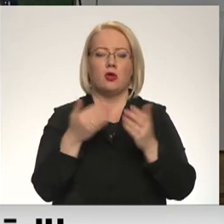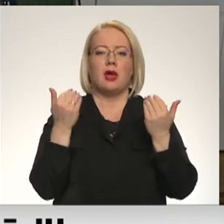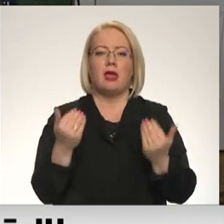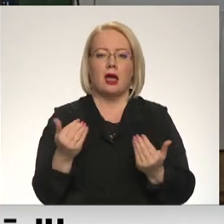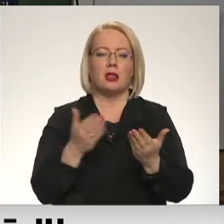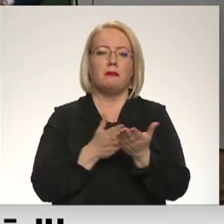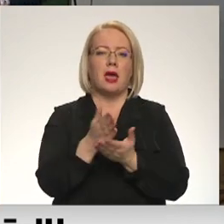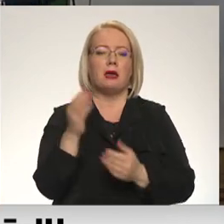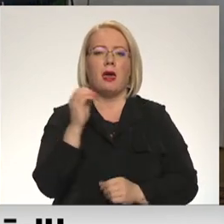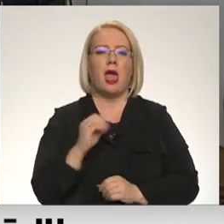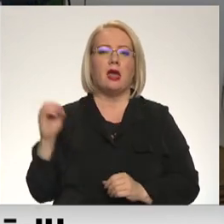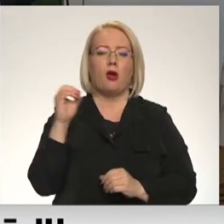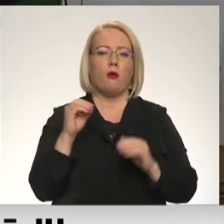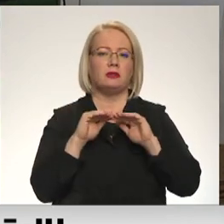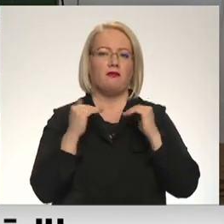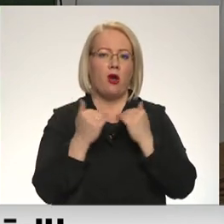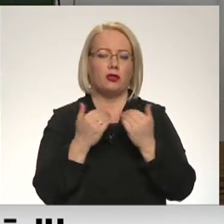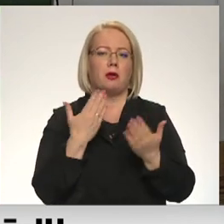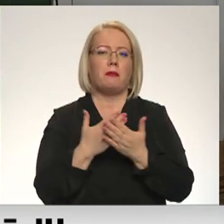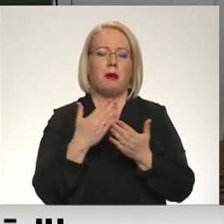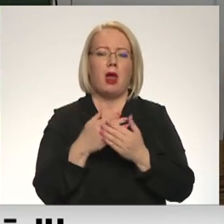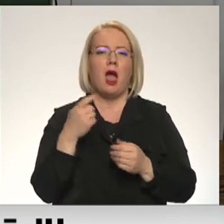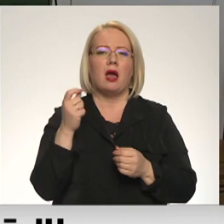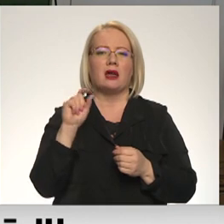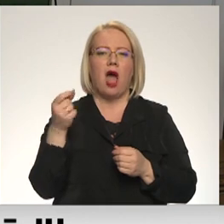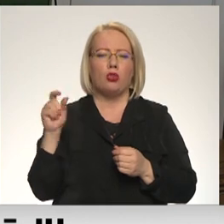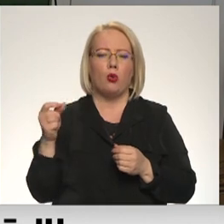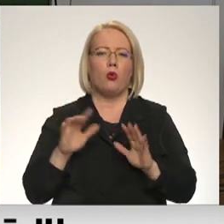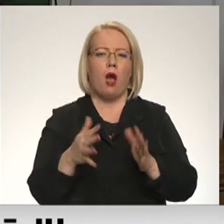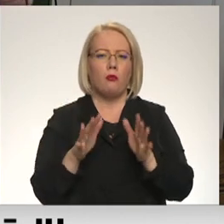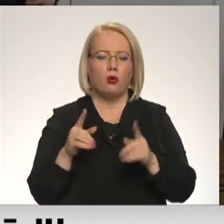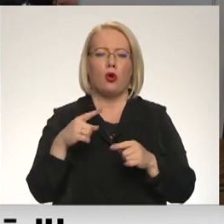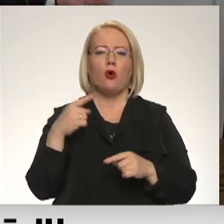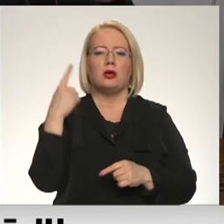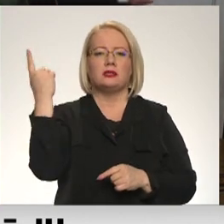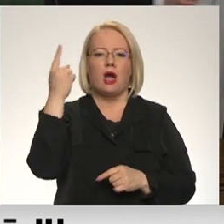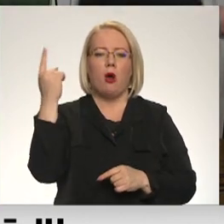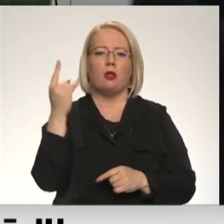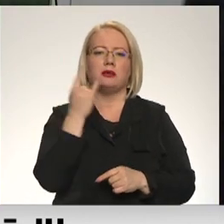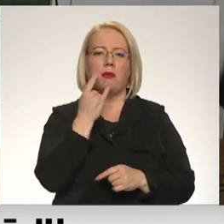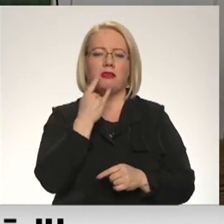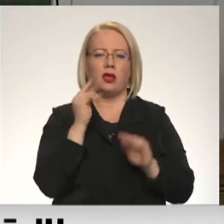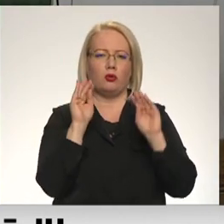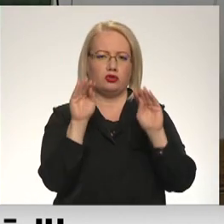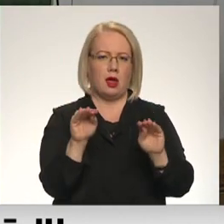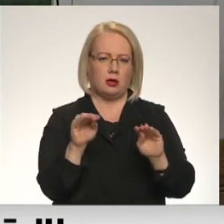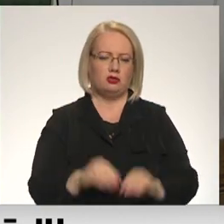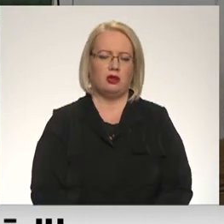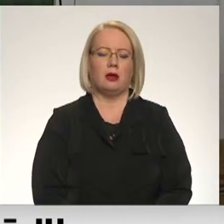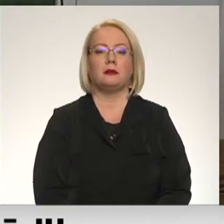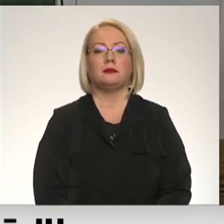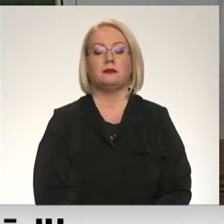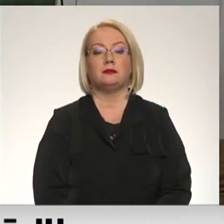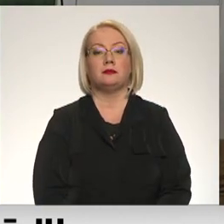pieejamie Eiropas fondi, piemēram granula apkurs katlu un saules bateriju uzstādīšanai. Audita Krenbārga, Ainis Kupčs,